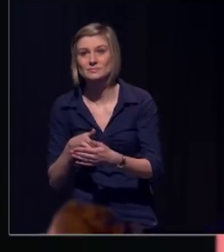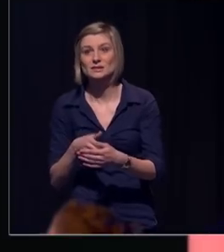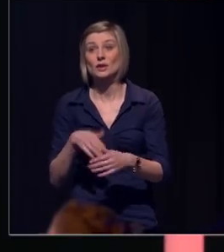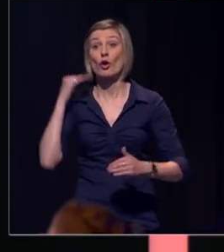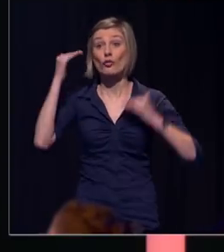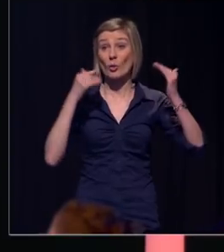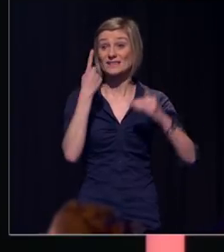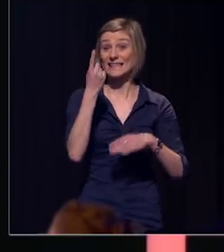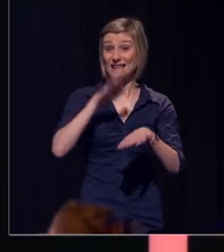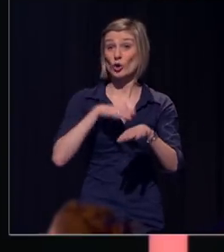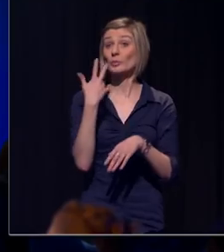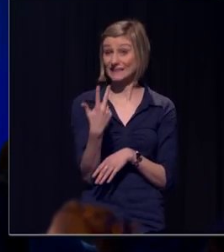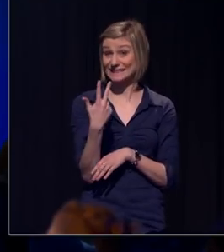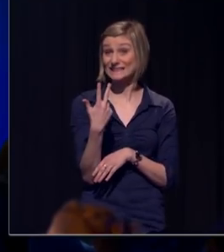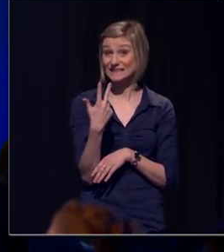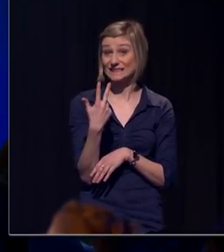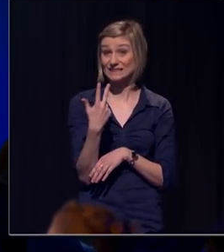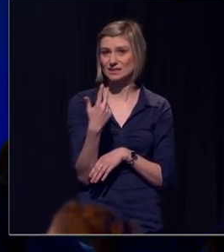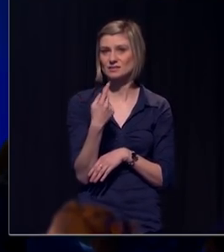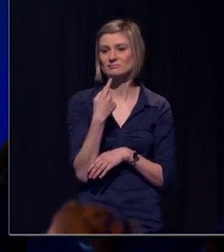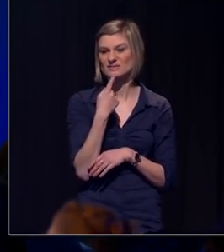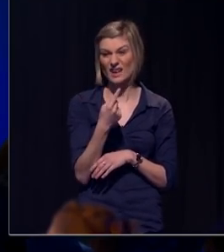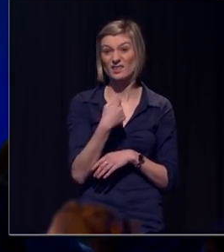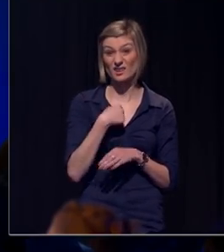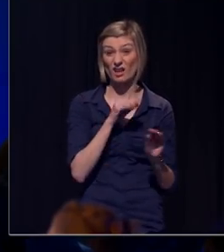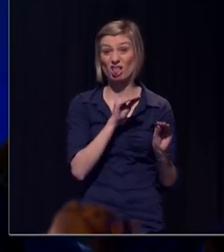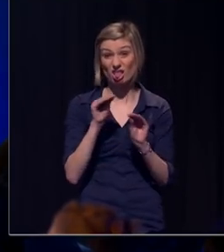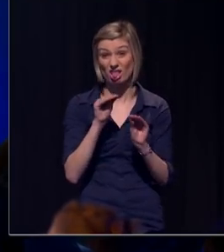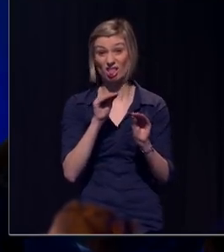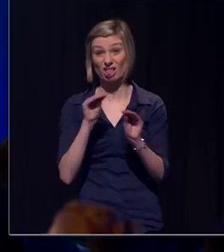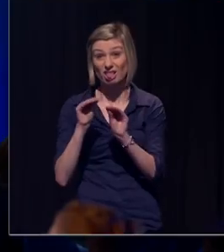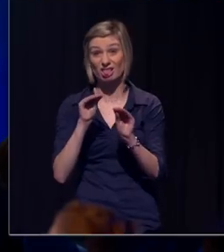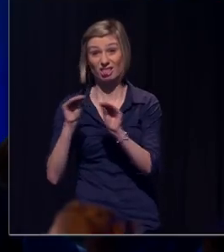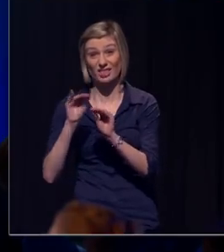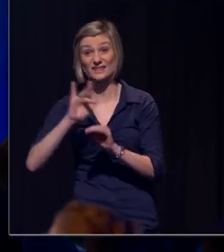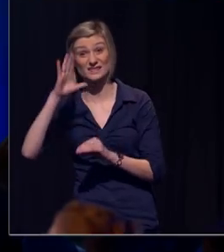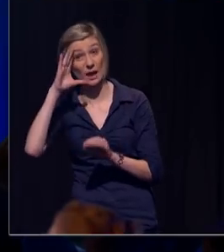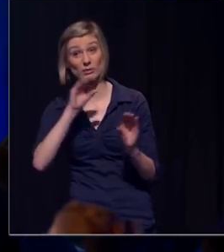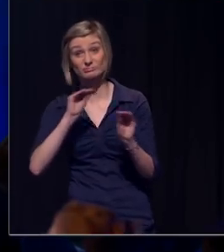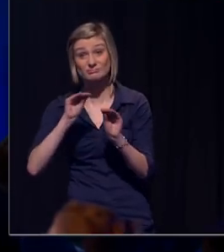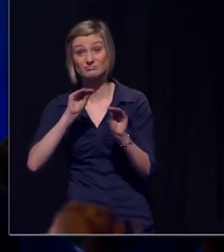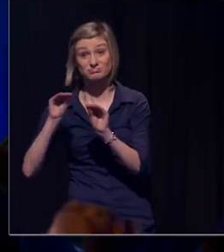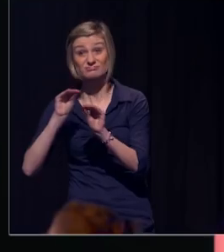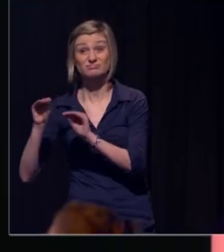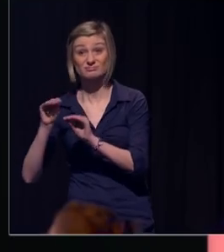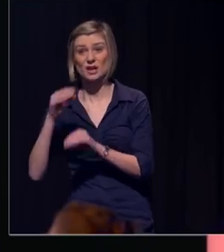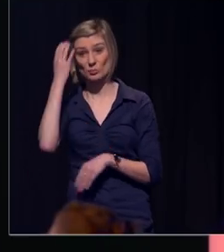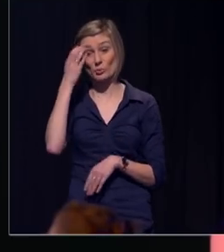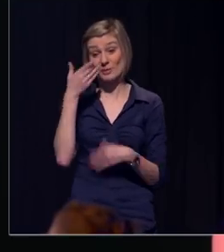identificeert zich wel met het uitstellen van bedtijd. En zo komen we iets dichter bij de essentie van het probleem. Uitstelgedrag.